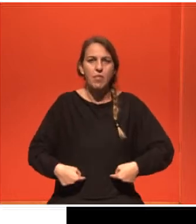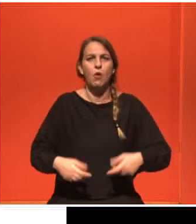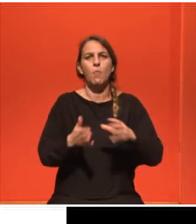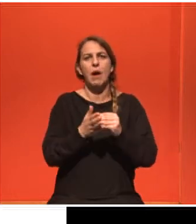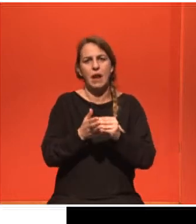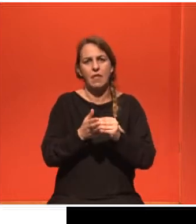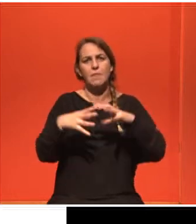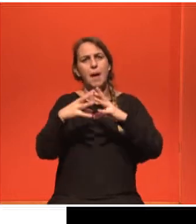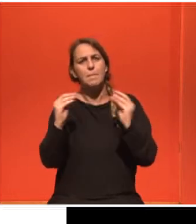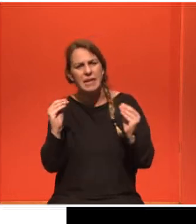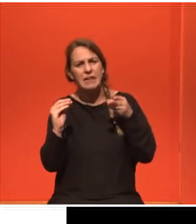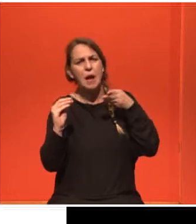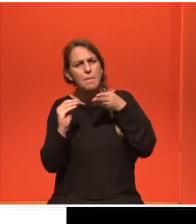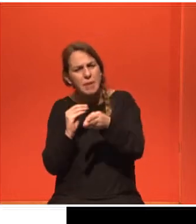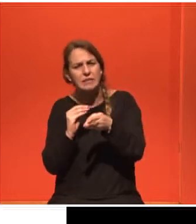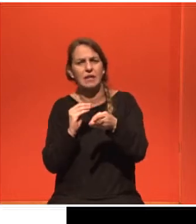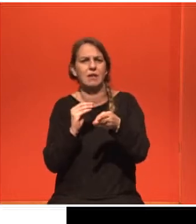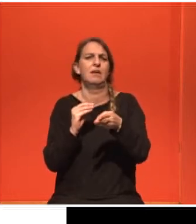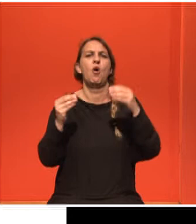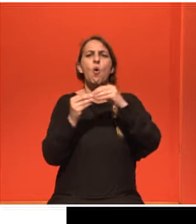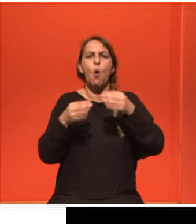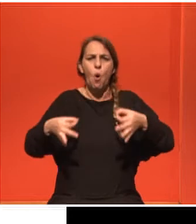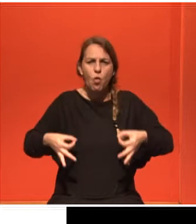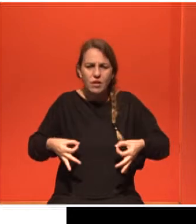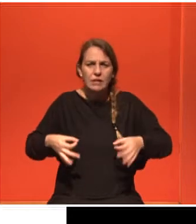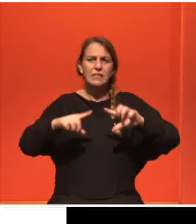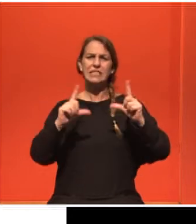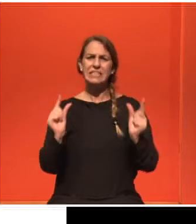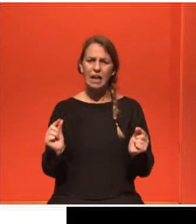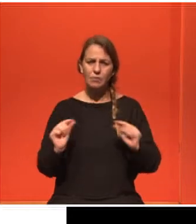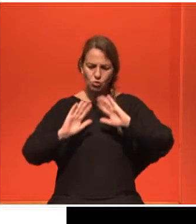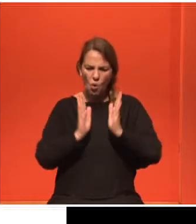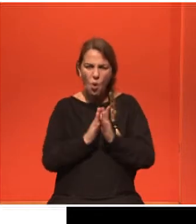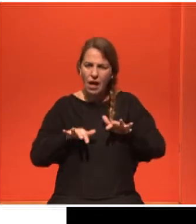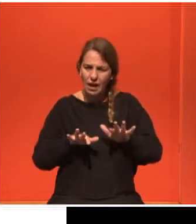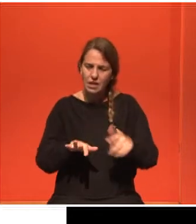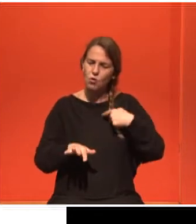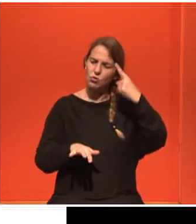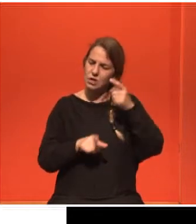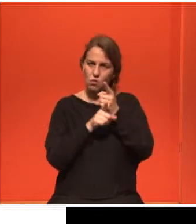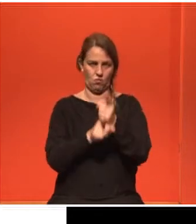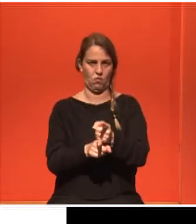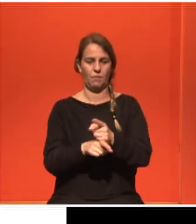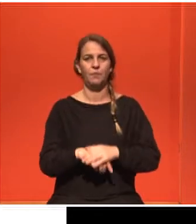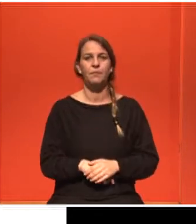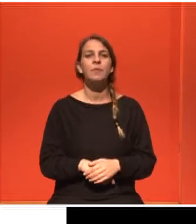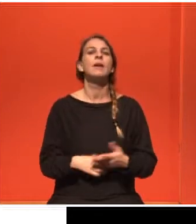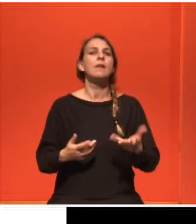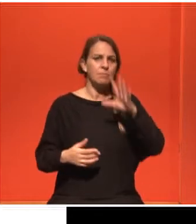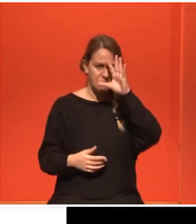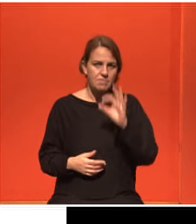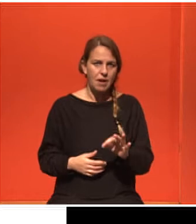ενδομητρίου, καρκίνο του ραχίλου τσιμήτριας και καρκίνο των ορθικών και των σαλπίγκων. Όσο περίγω και αν μπορεί να σας φαίνεται,